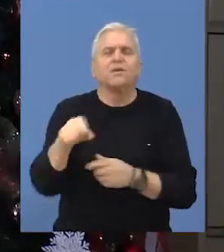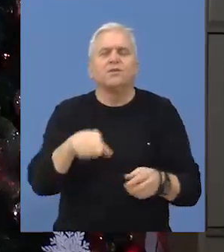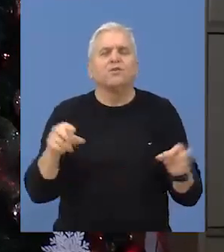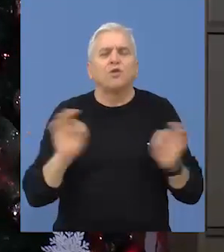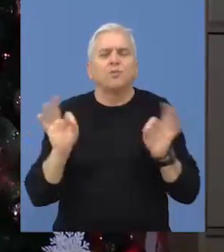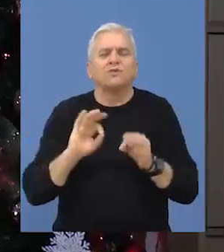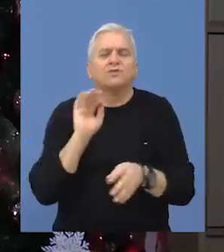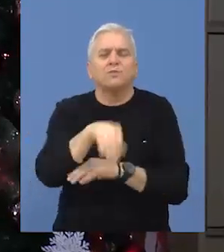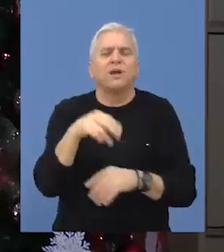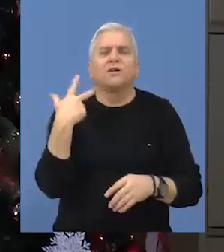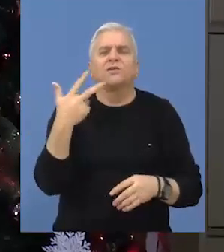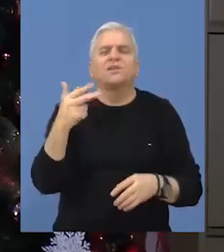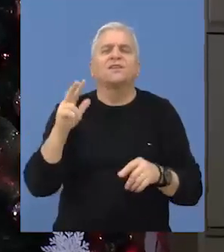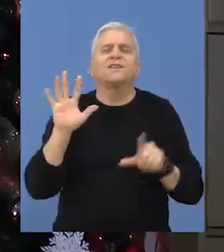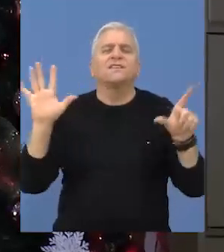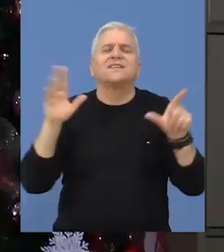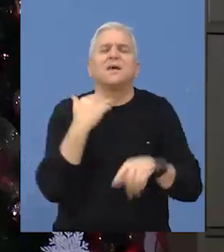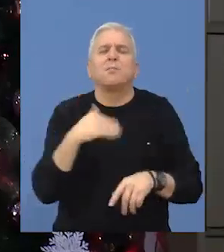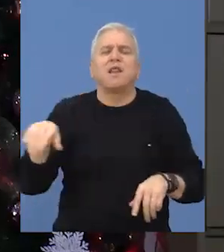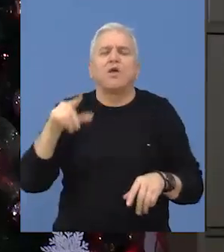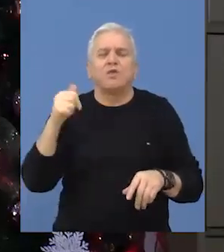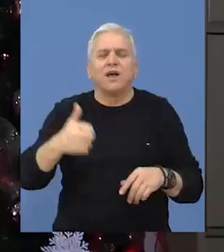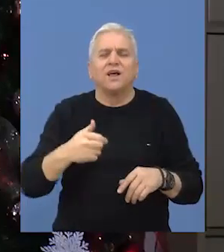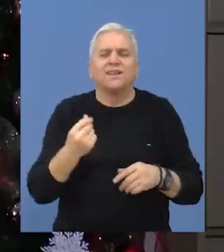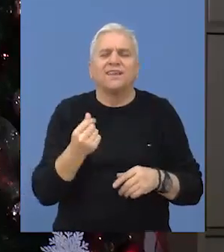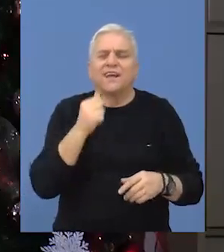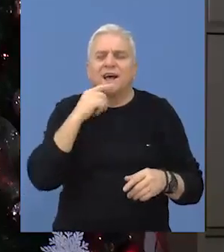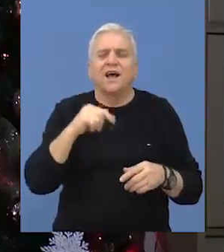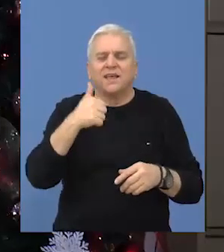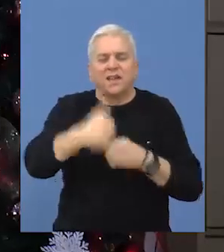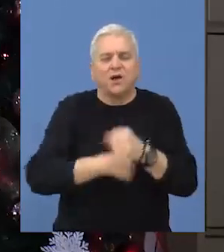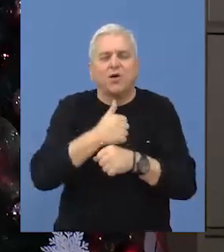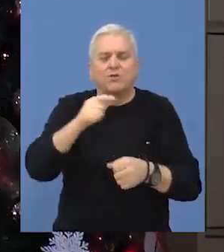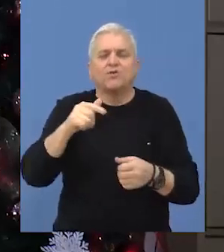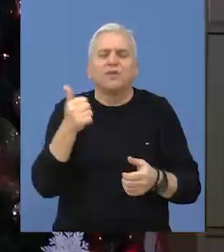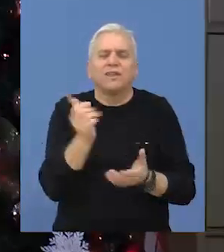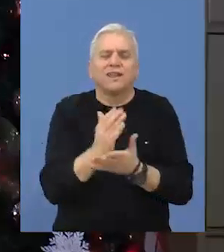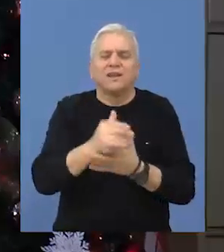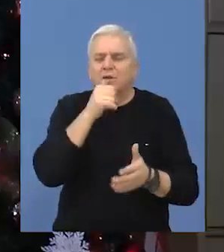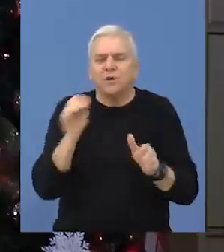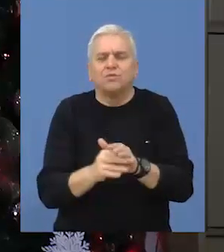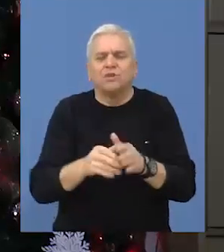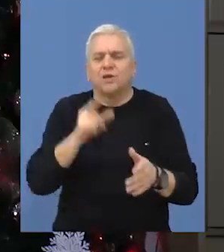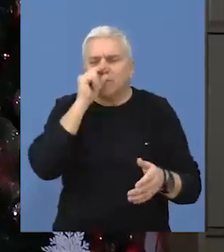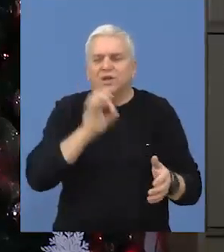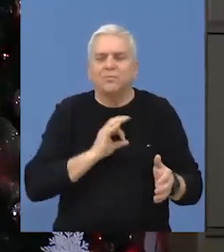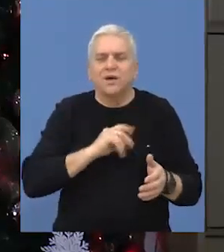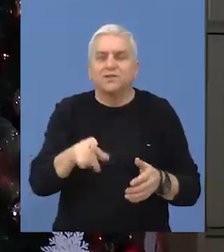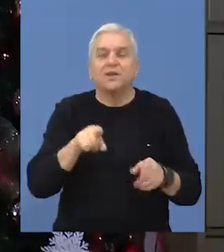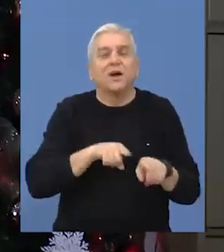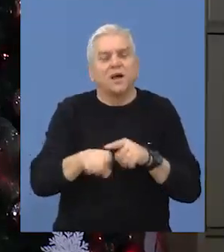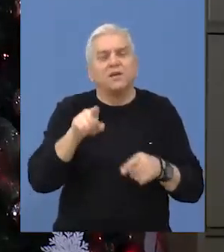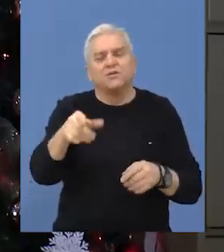I za to izdvajamo preko 37 miliona dinara na godišnjem nivou. Najvećim delom je to iz budžeta opštine